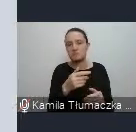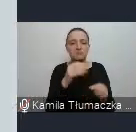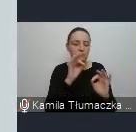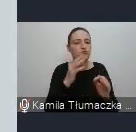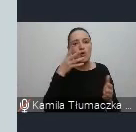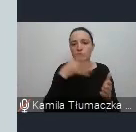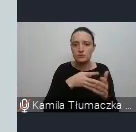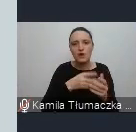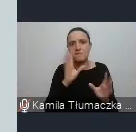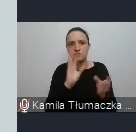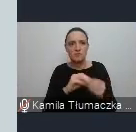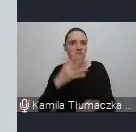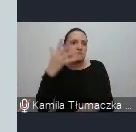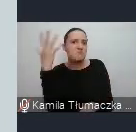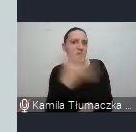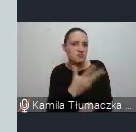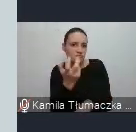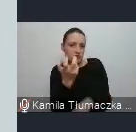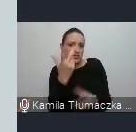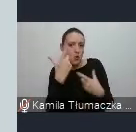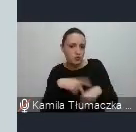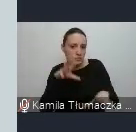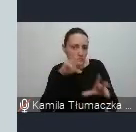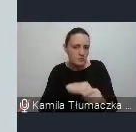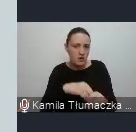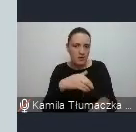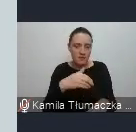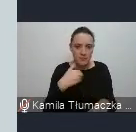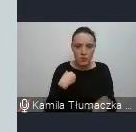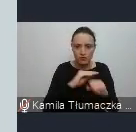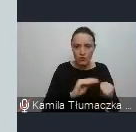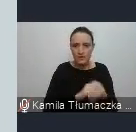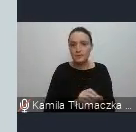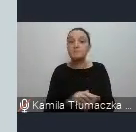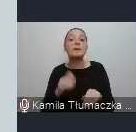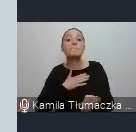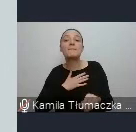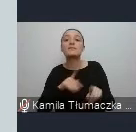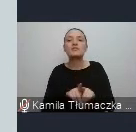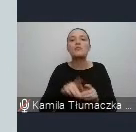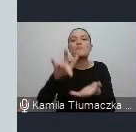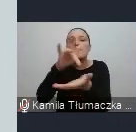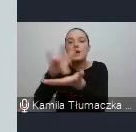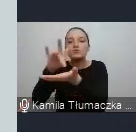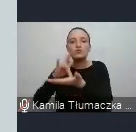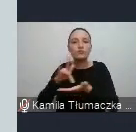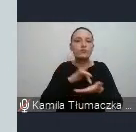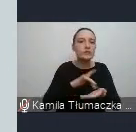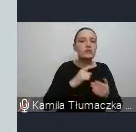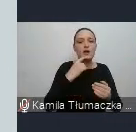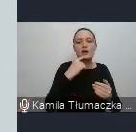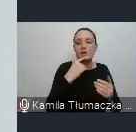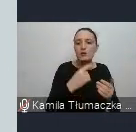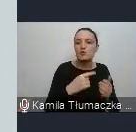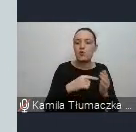osób z Polski, z zagranicy. Mamy również system placówek rekomendowanych, więc dla tych z Państwa, którzy byliby